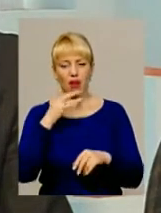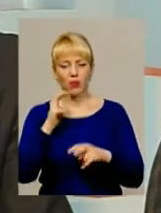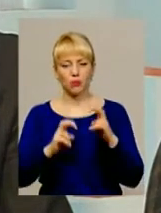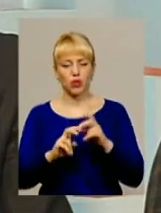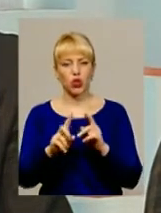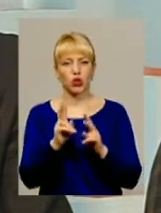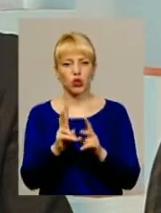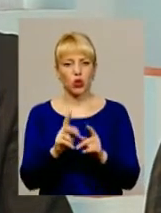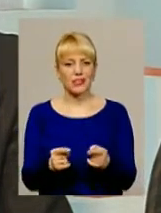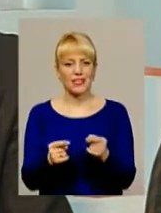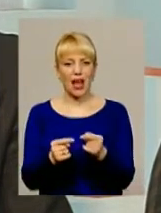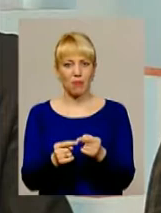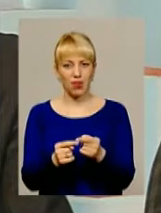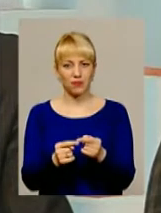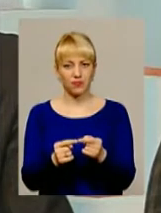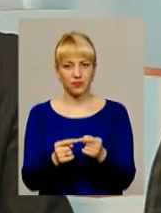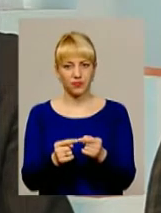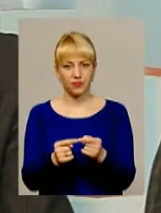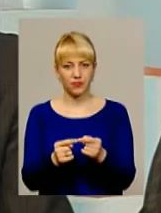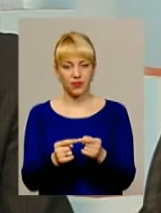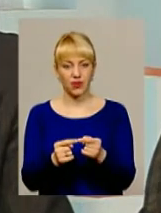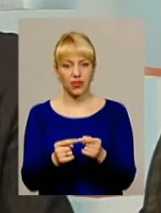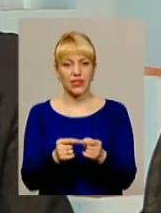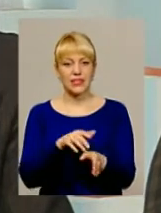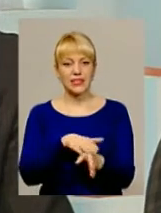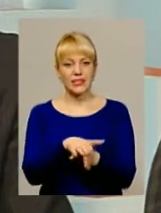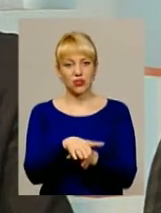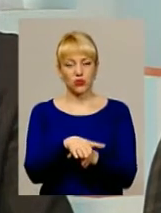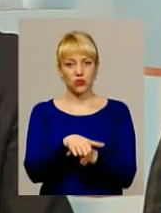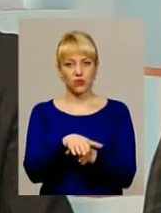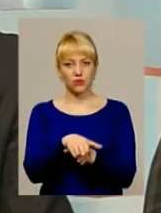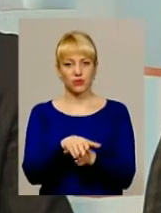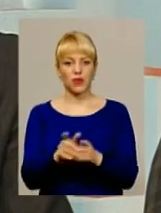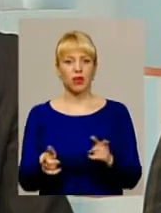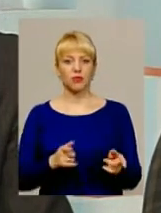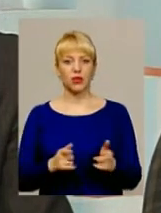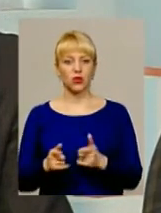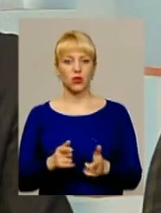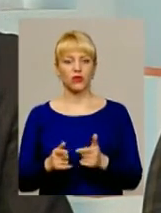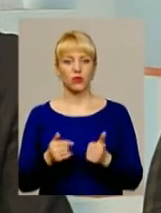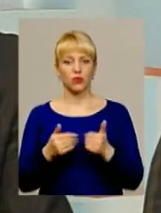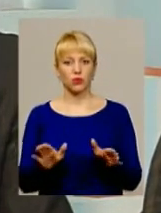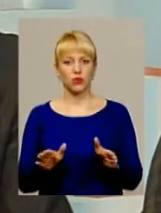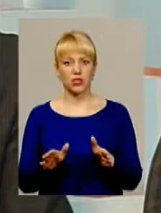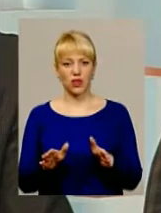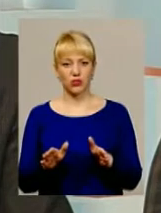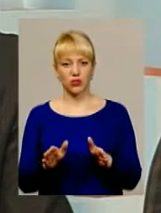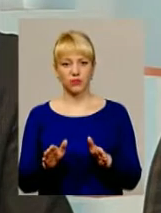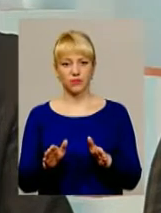саме здійснюють, випускають